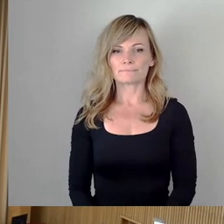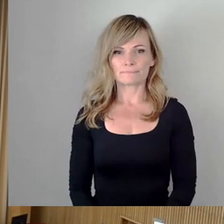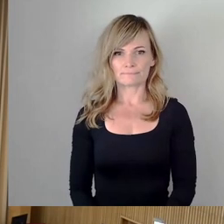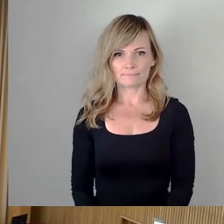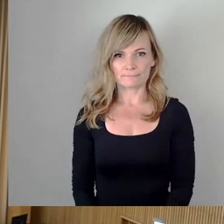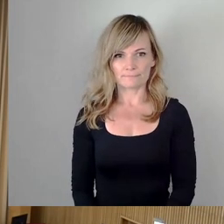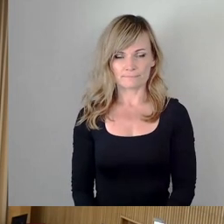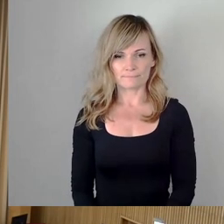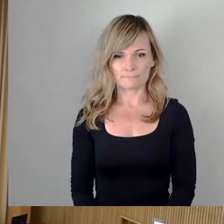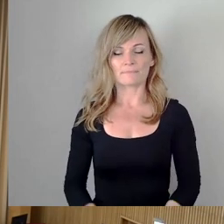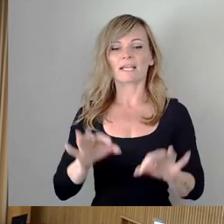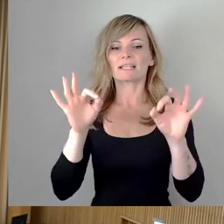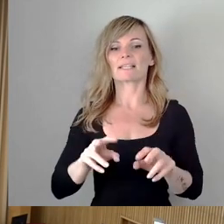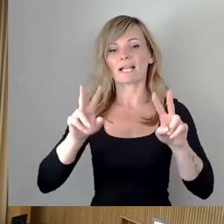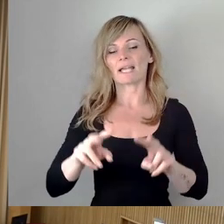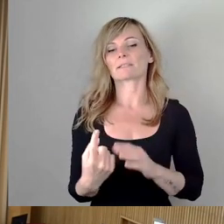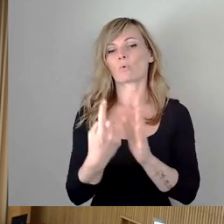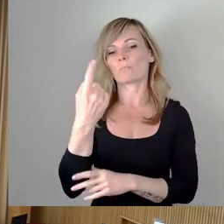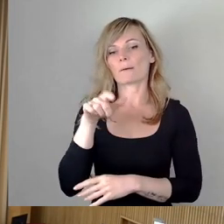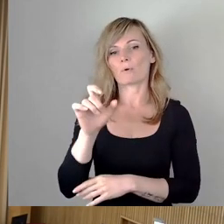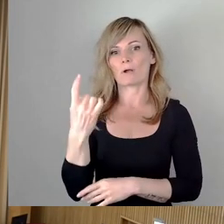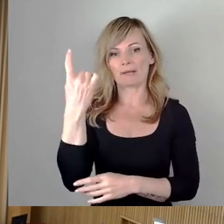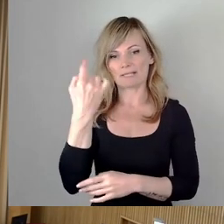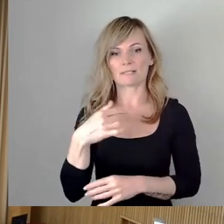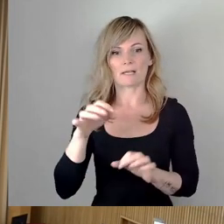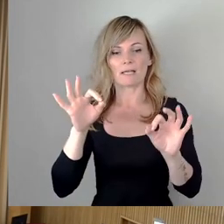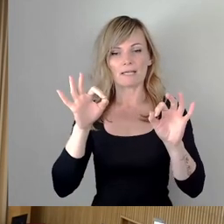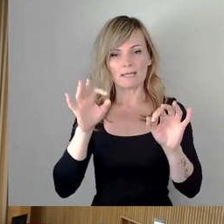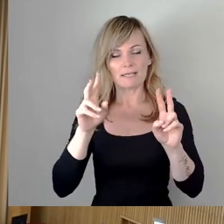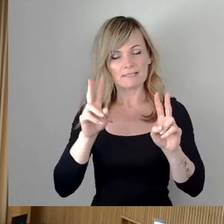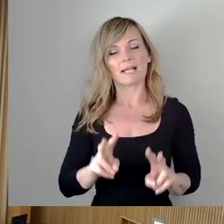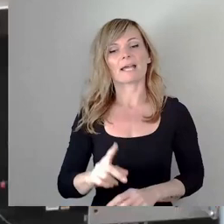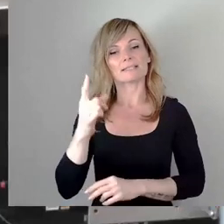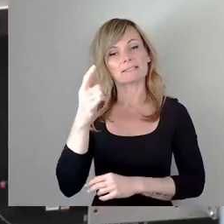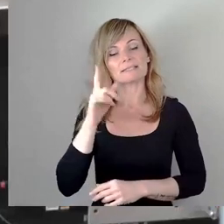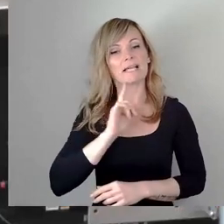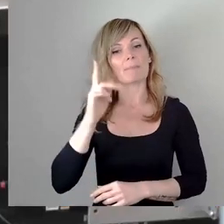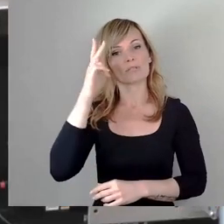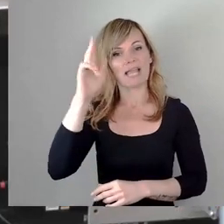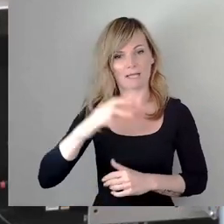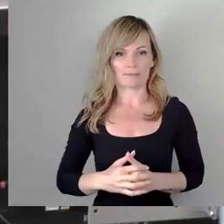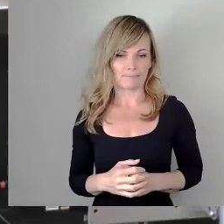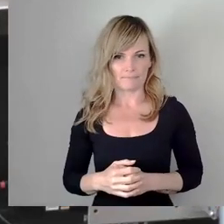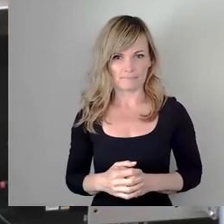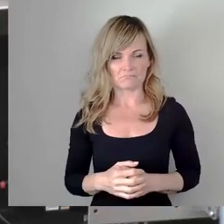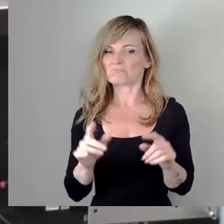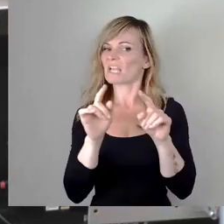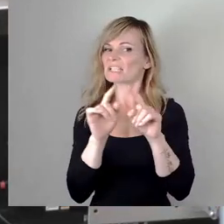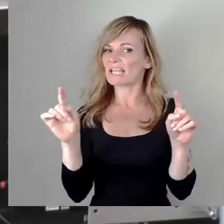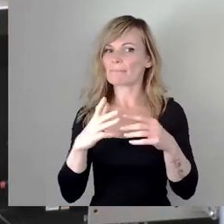Sehr geehrter Herr Oberbürgermeister, sehr geehrte Damen und Herren, worum geht es an dieser Stelle? Ein